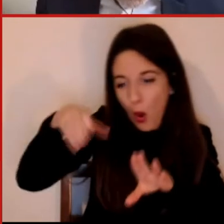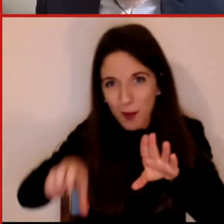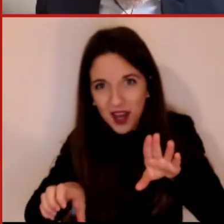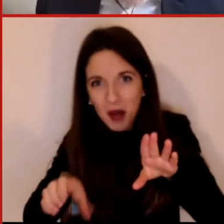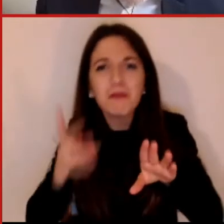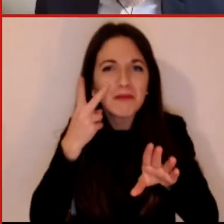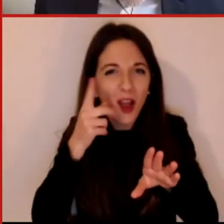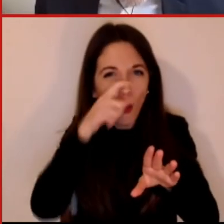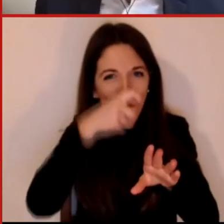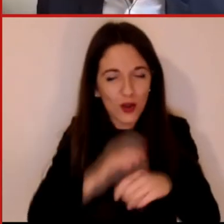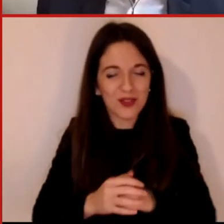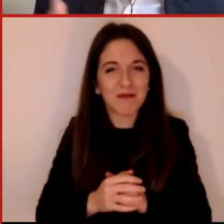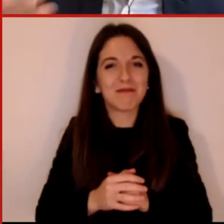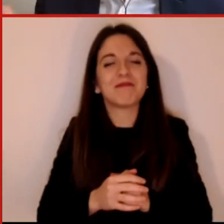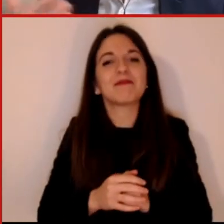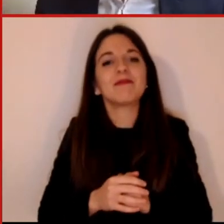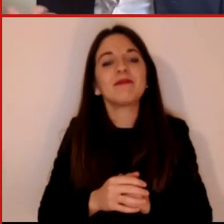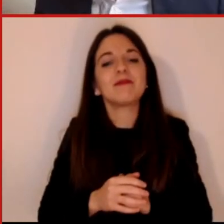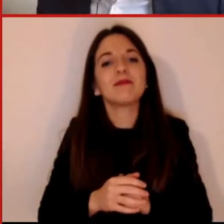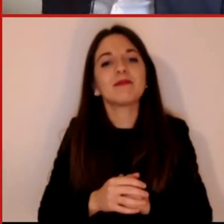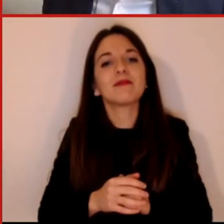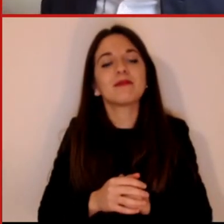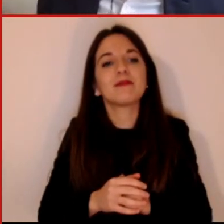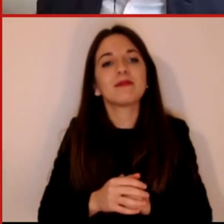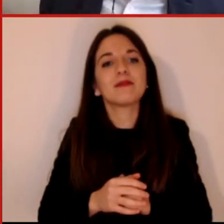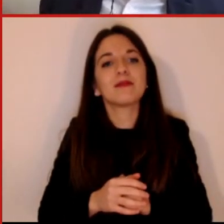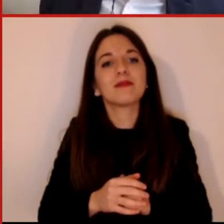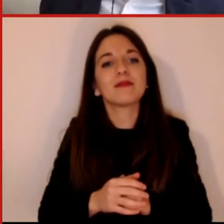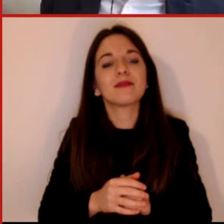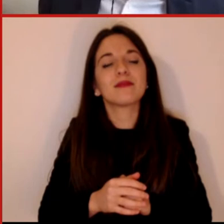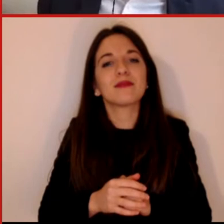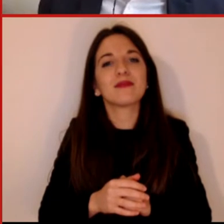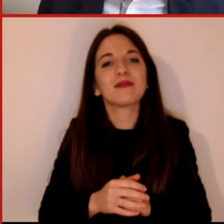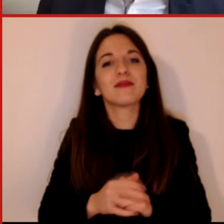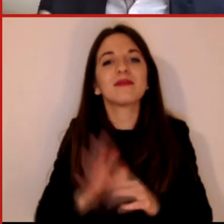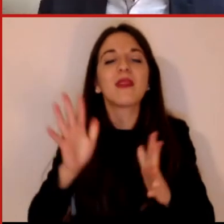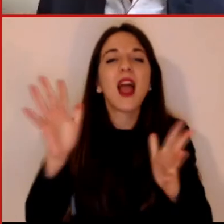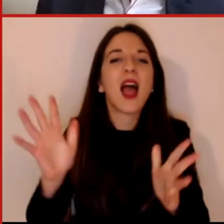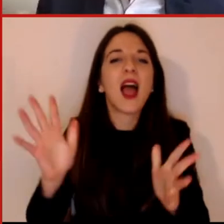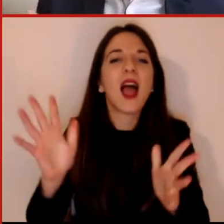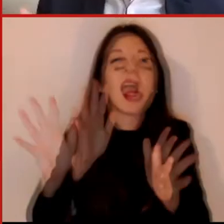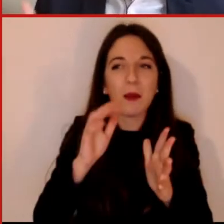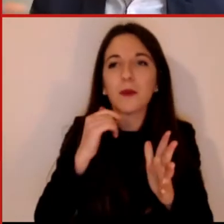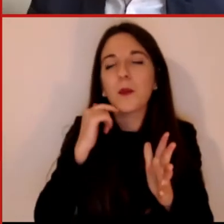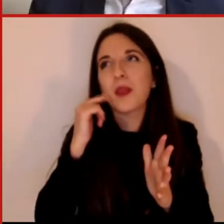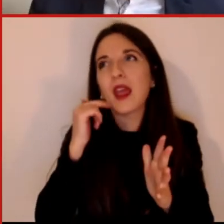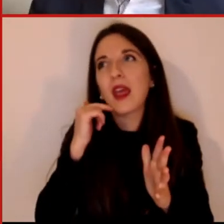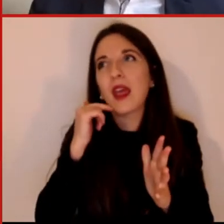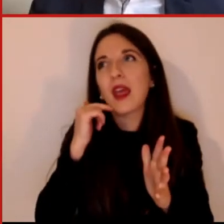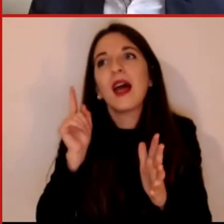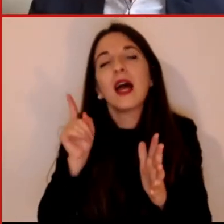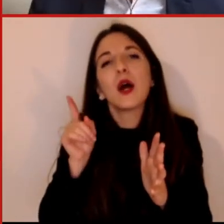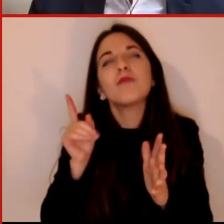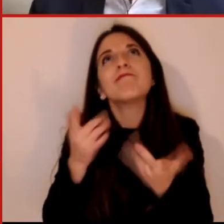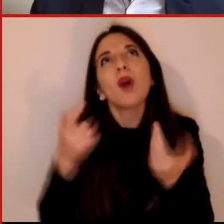questo può sembrare un esempio più accademico, ma è una rivoluzione che entra proprio poi nella nostra